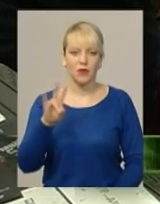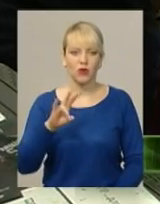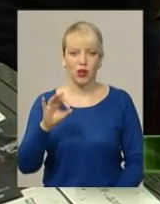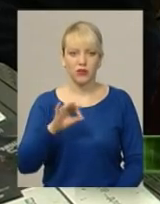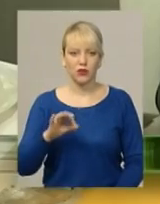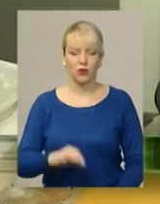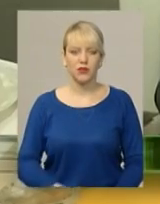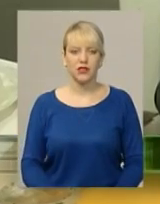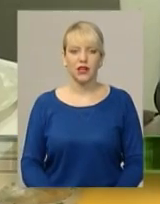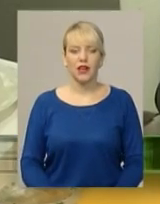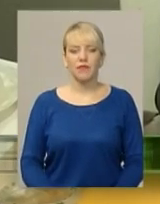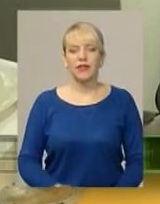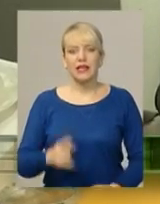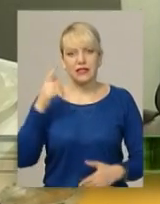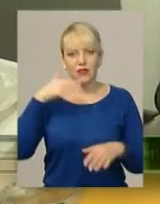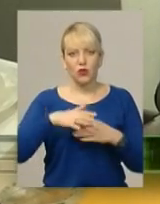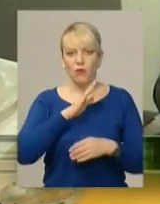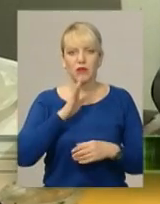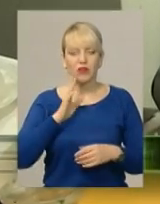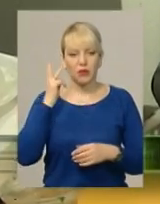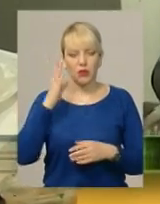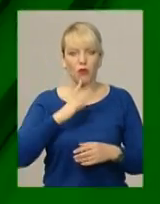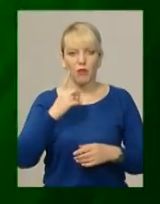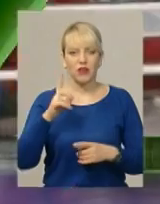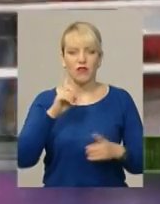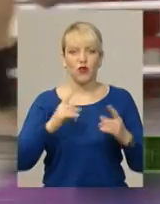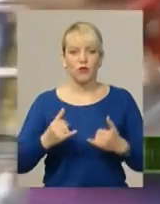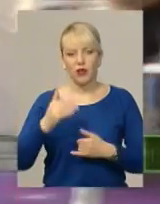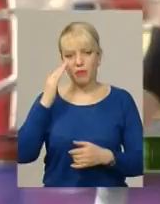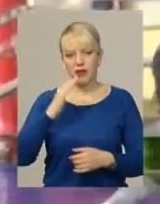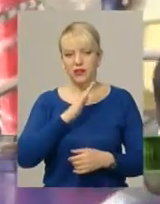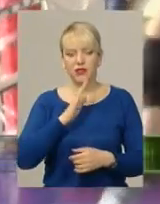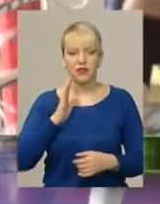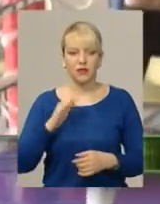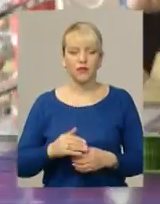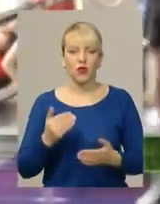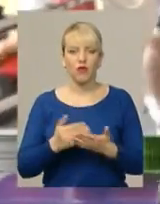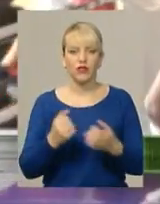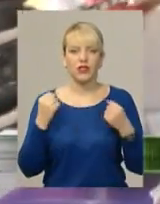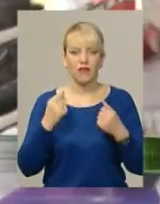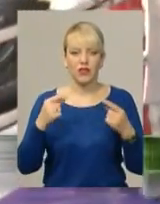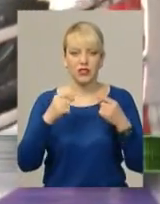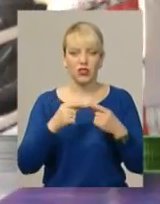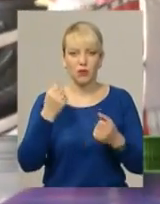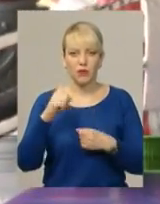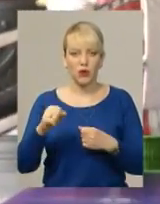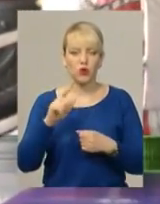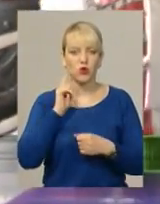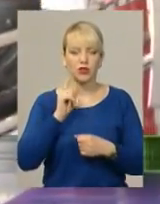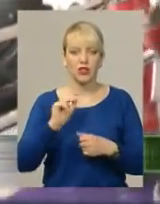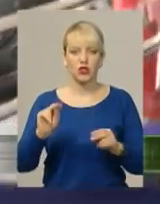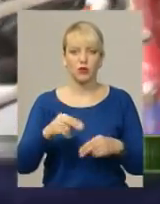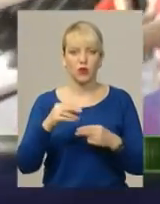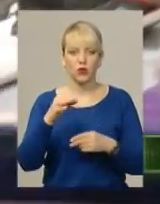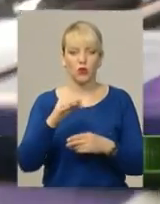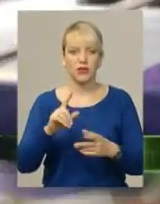материнство. У Хмельницькому відбувся перший форум для батьків. Новини спорту. Визначено переможців юнацького чемпіонату області